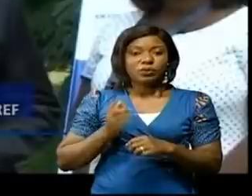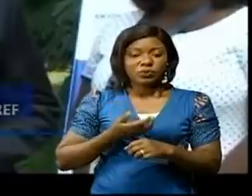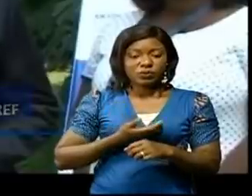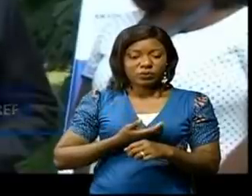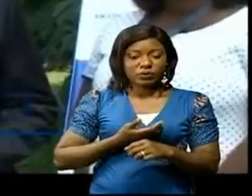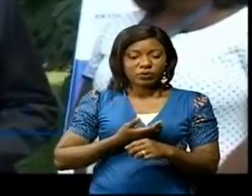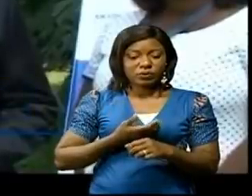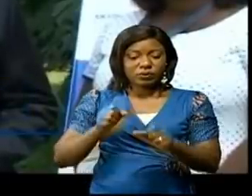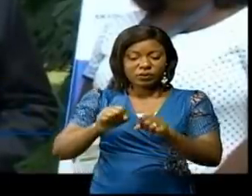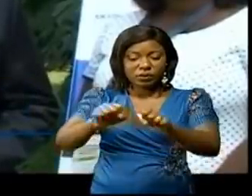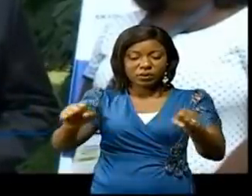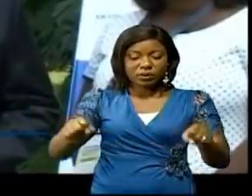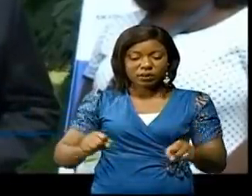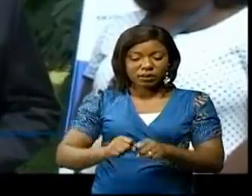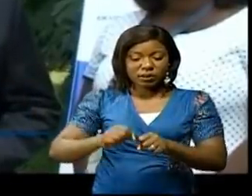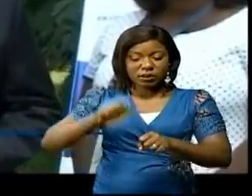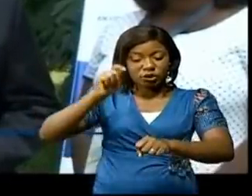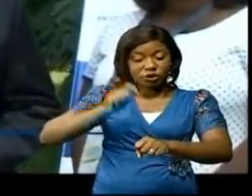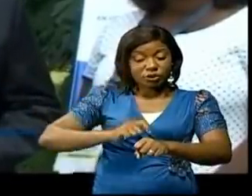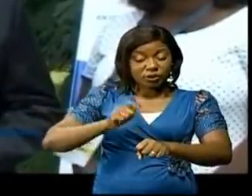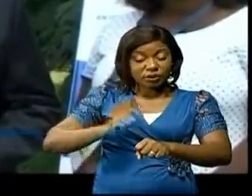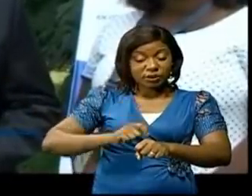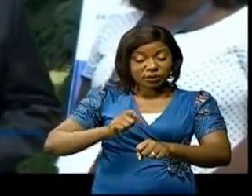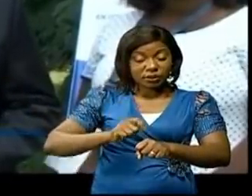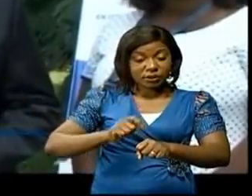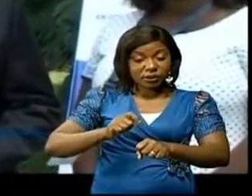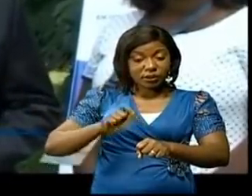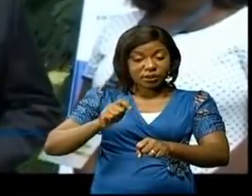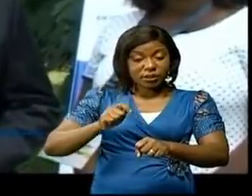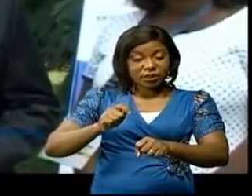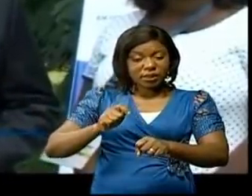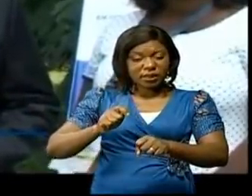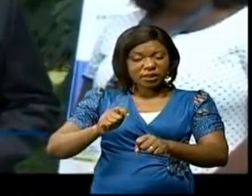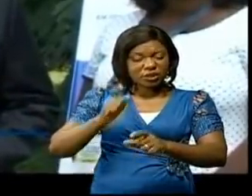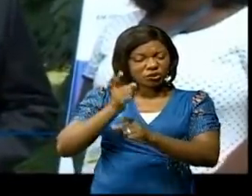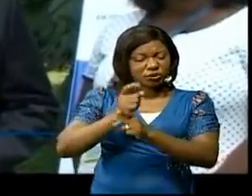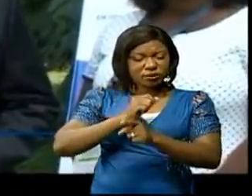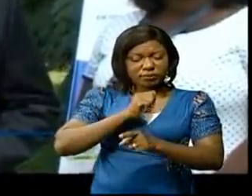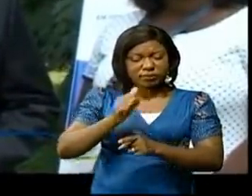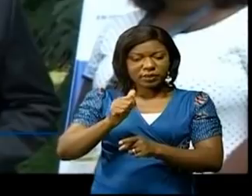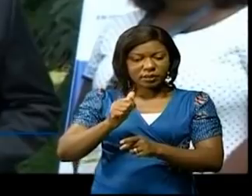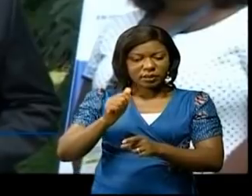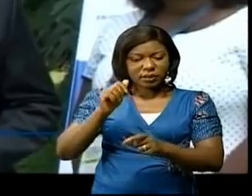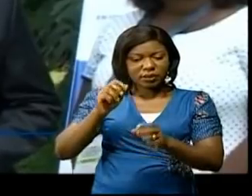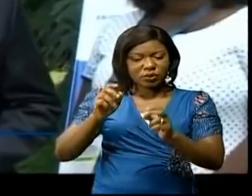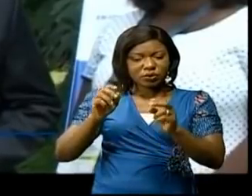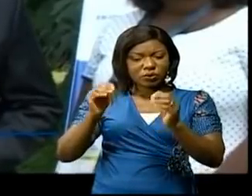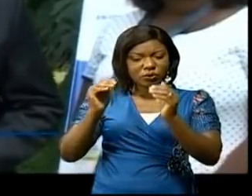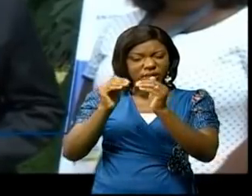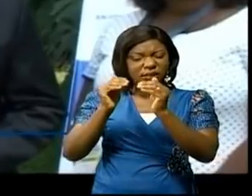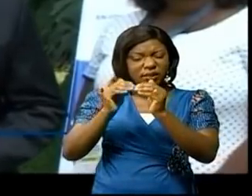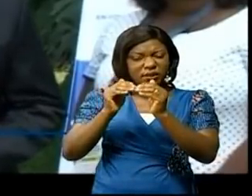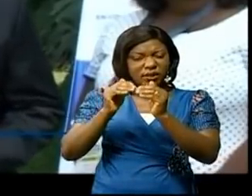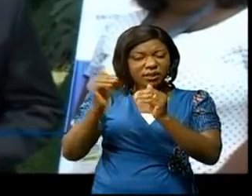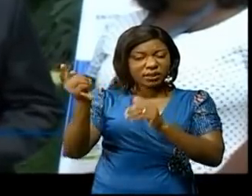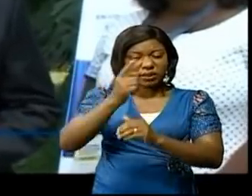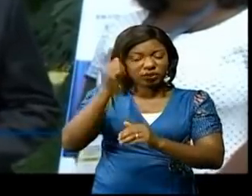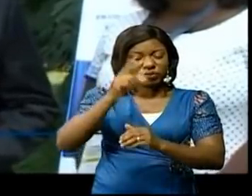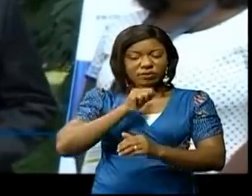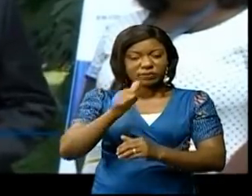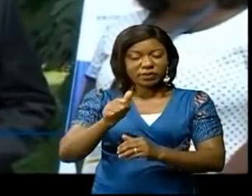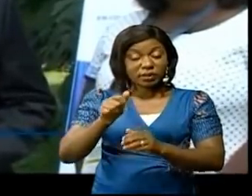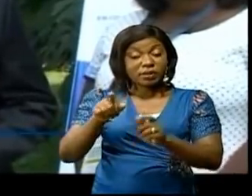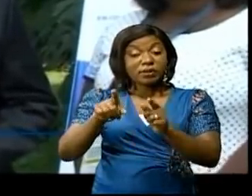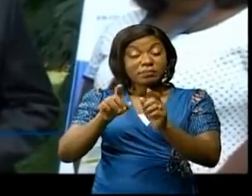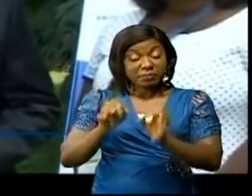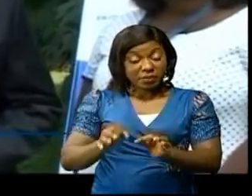institutionnel n'était pas conforme aux standards internationaux et donc aux 40 recommandations. Et que le niveau de